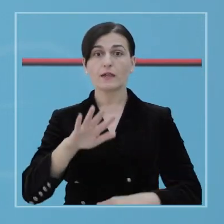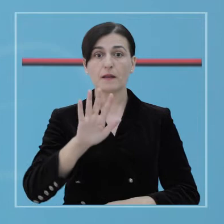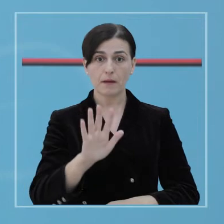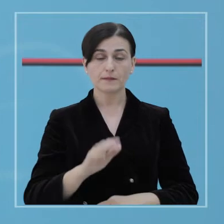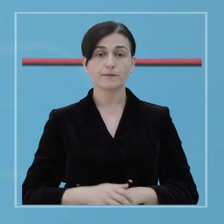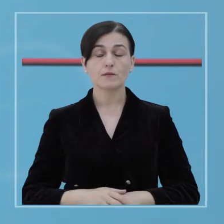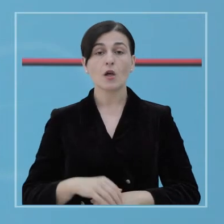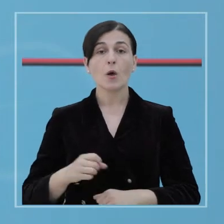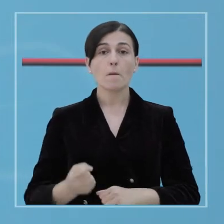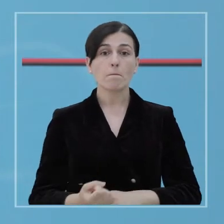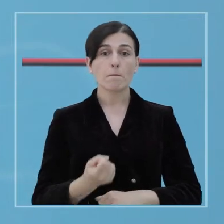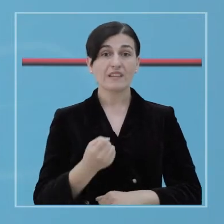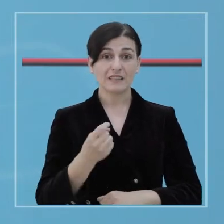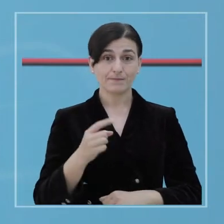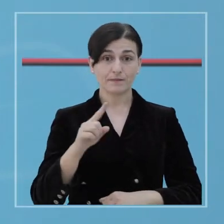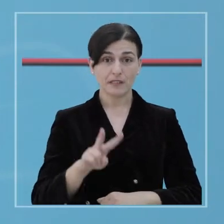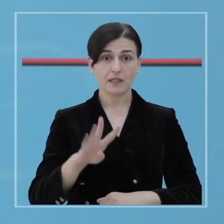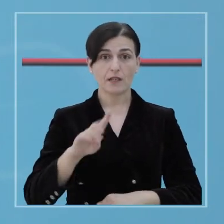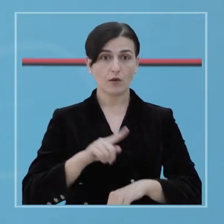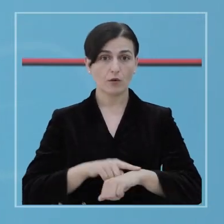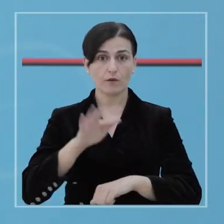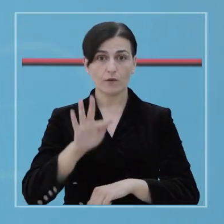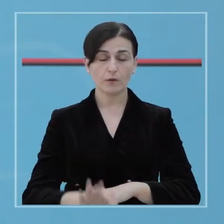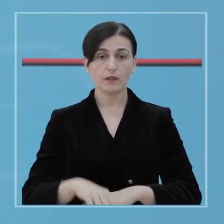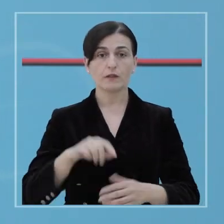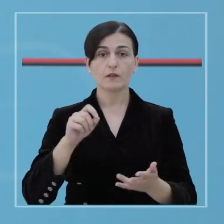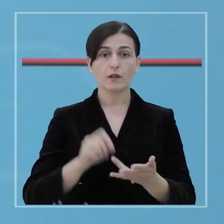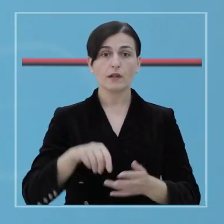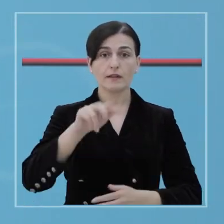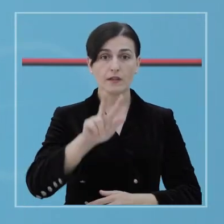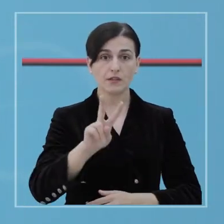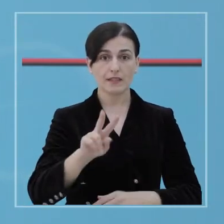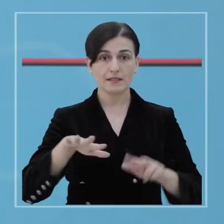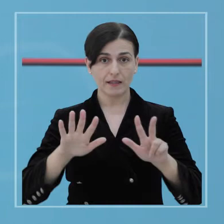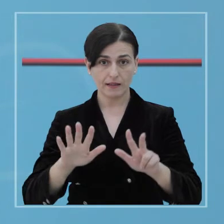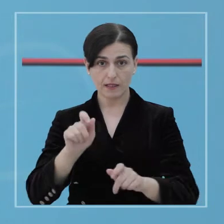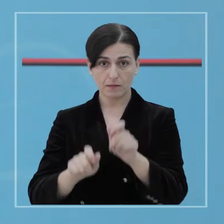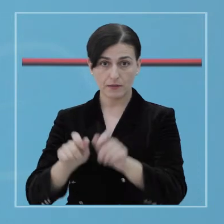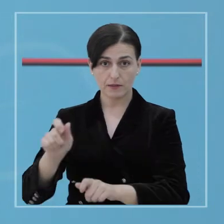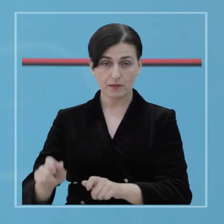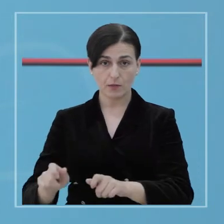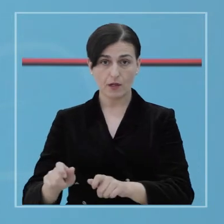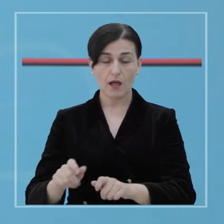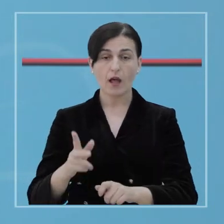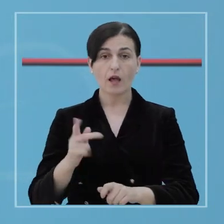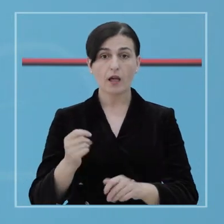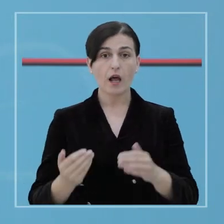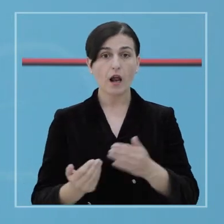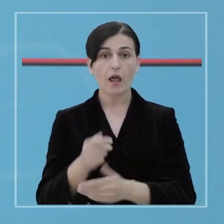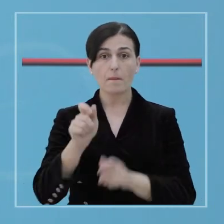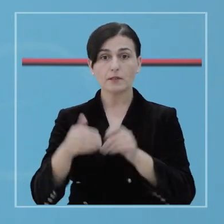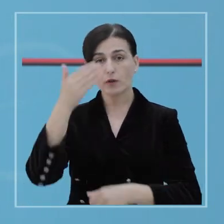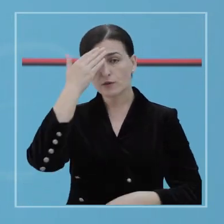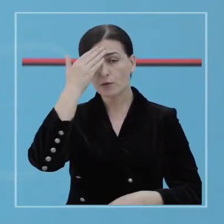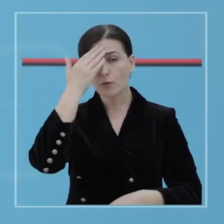Gjët 24 orë të fundit janë kryer 328 testime në Institutin e Shëndecis dhe publik dhe kanë rezultuar pozitiv